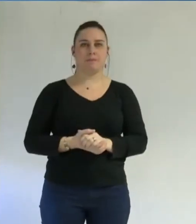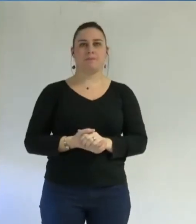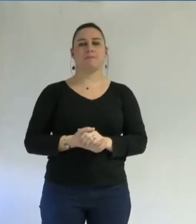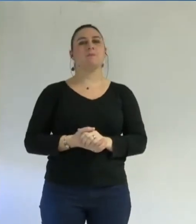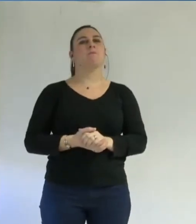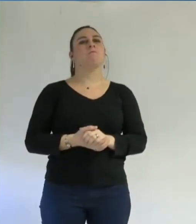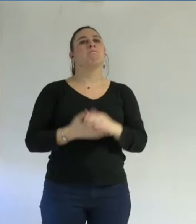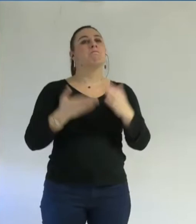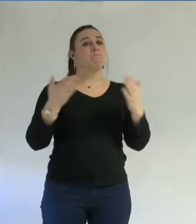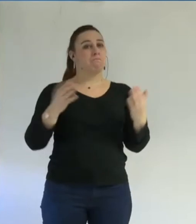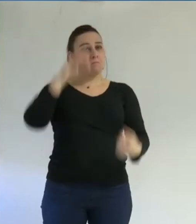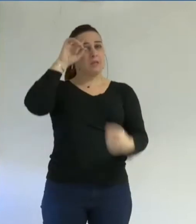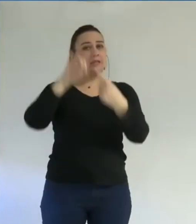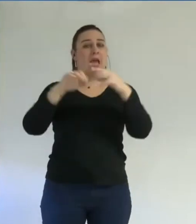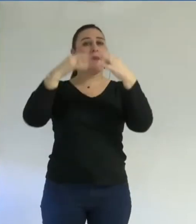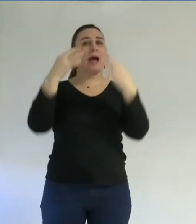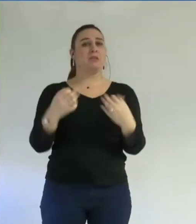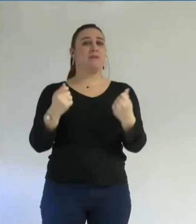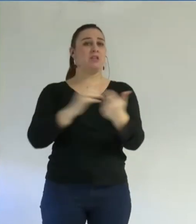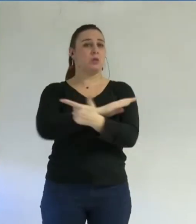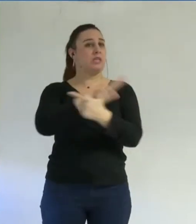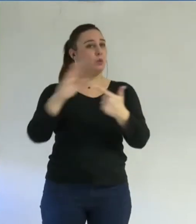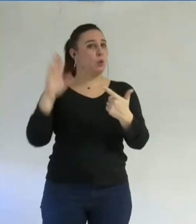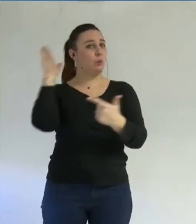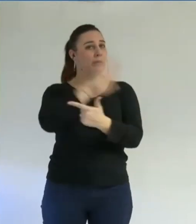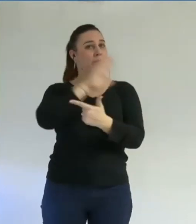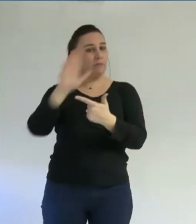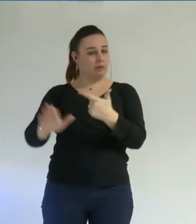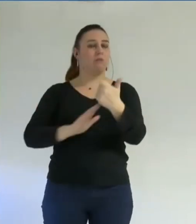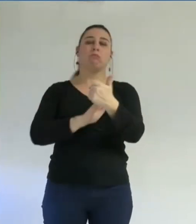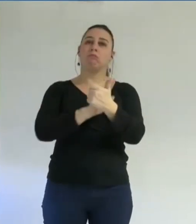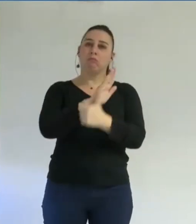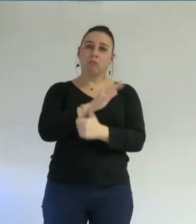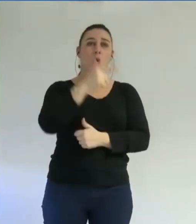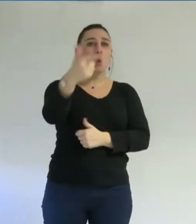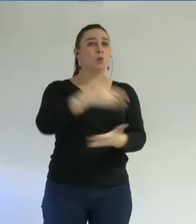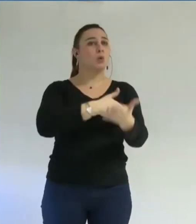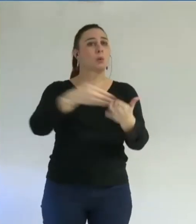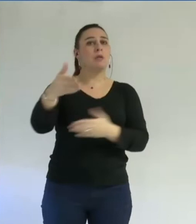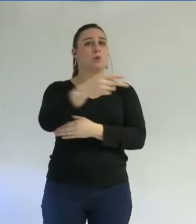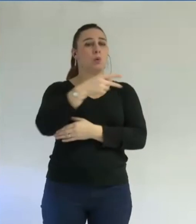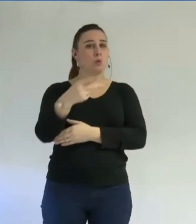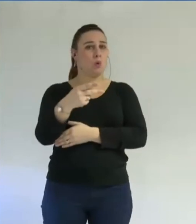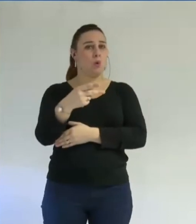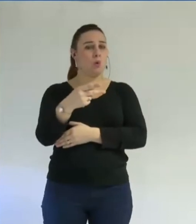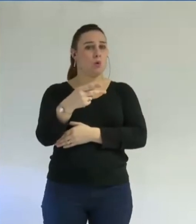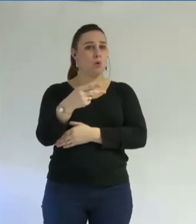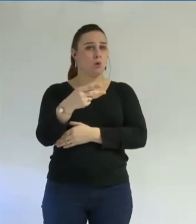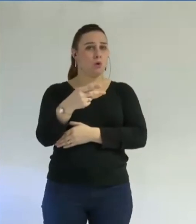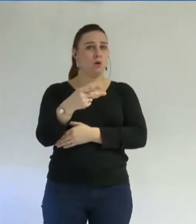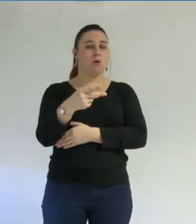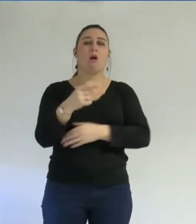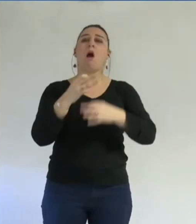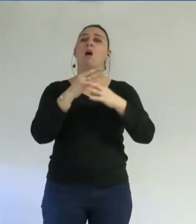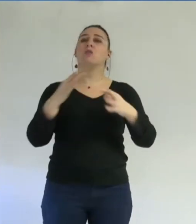'évoquerai deux aspects financiers de cette affaire. D'abord, il s'agit de l'ordre de 2 millions d'euros sans comptabiliser les sous